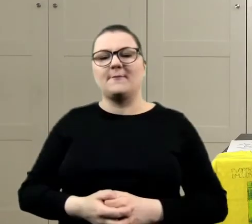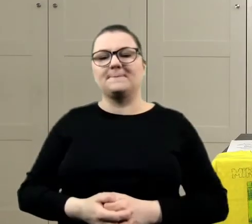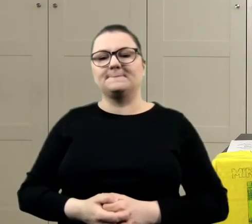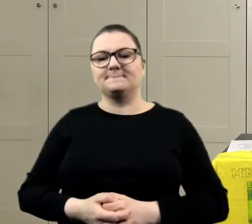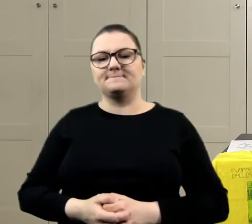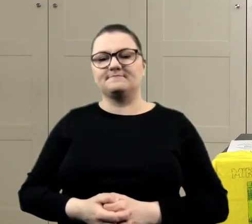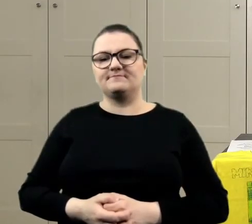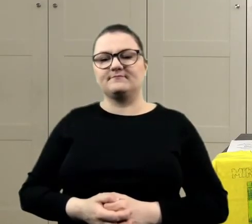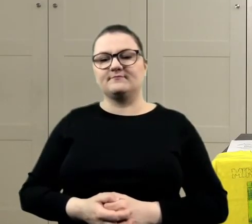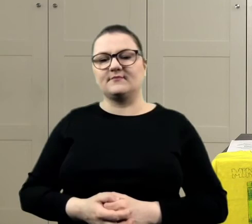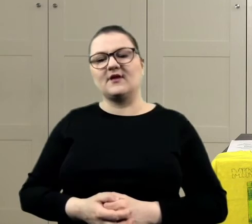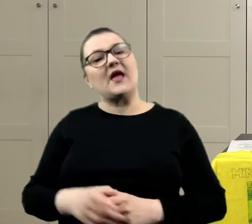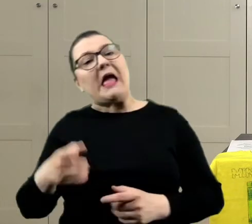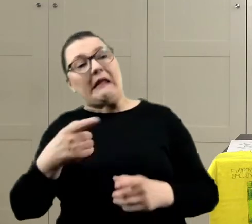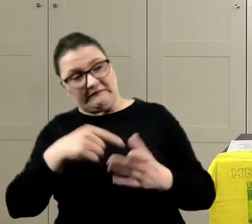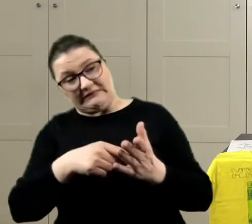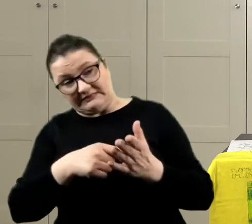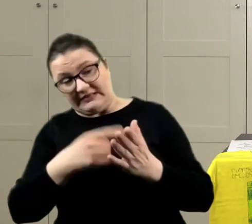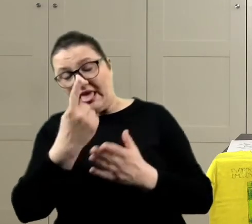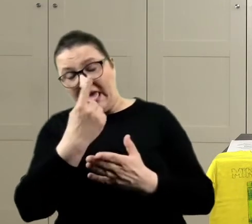Te namaluj te kółeczki. Dobra.